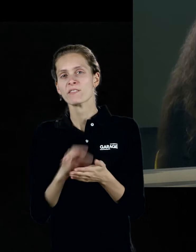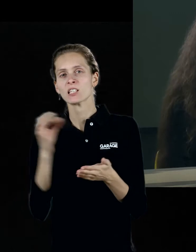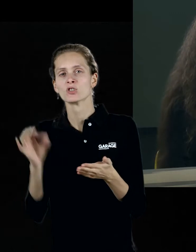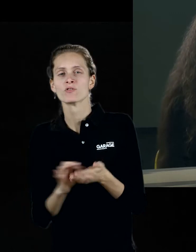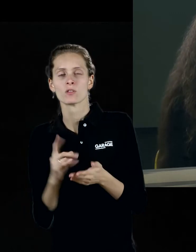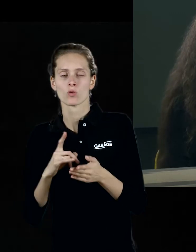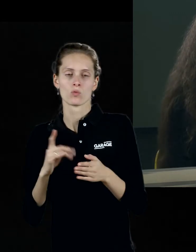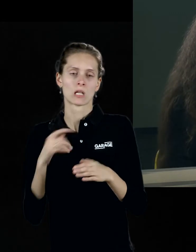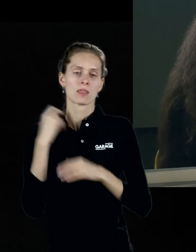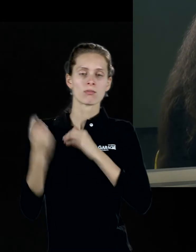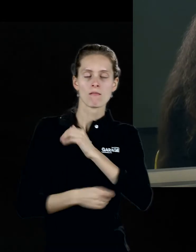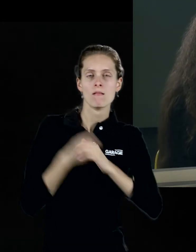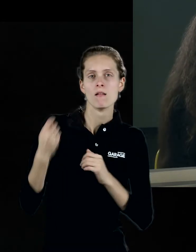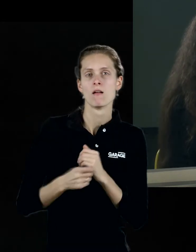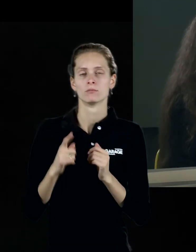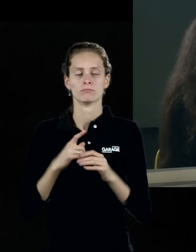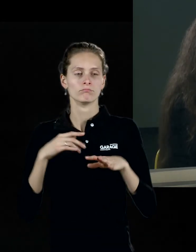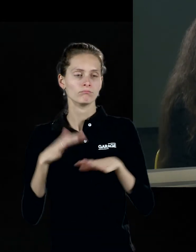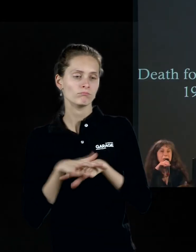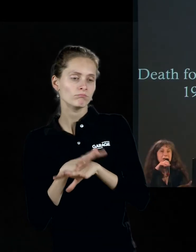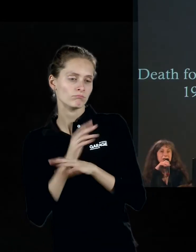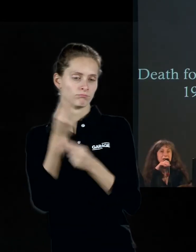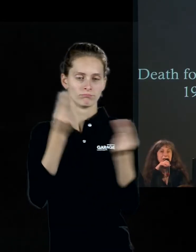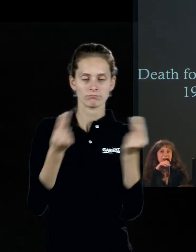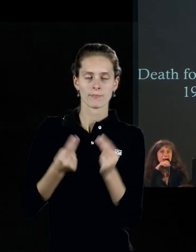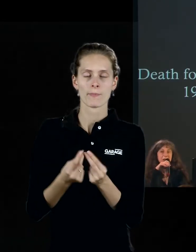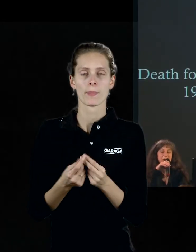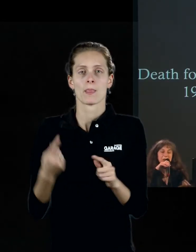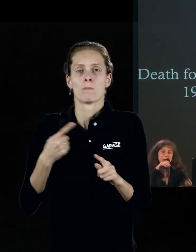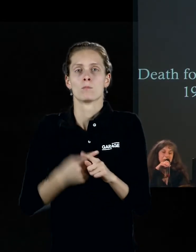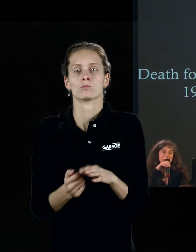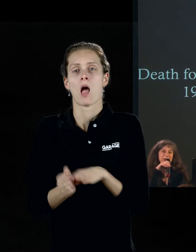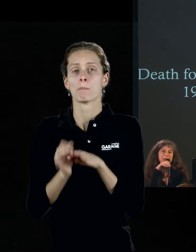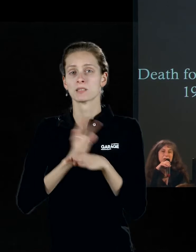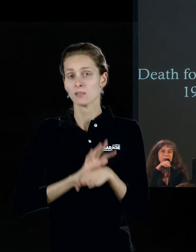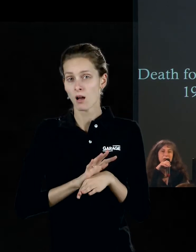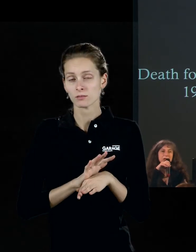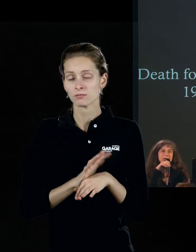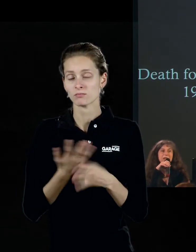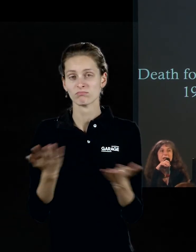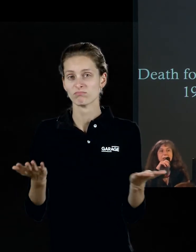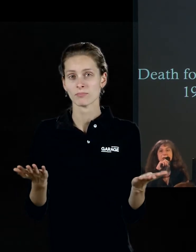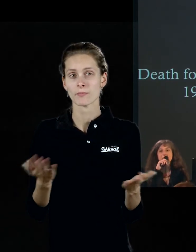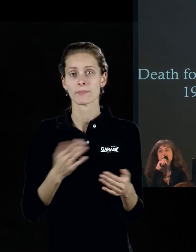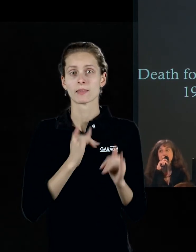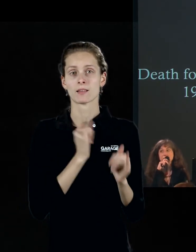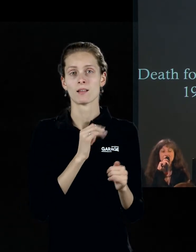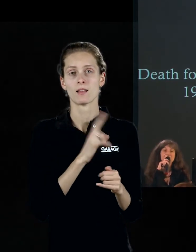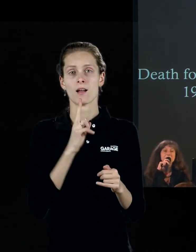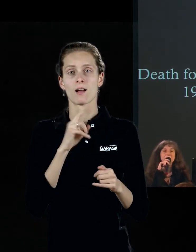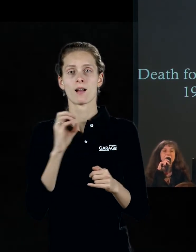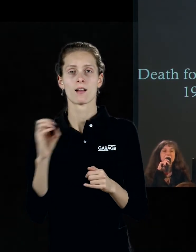некий текстиль, что происходит здесь. При этом абстракция никогда… Интересно то, что для Клея не было,